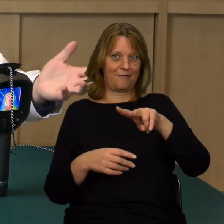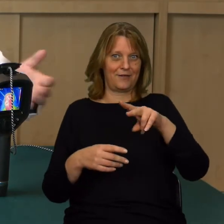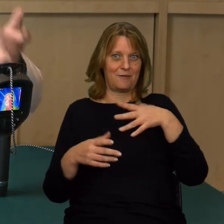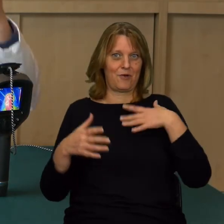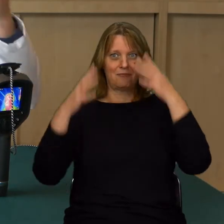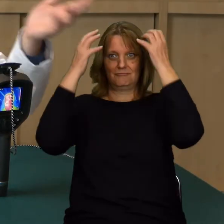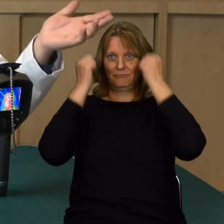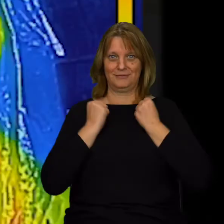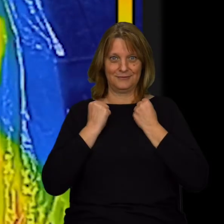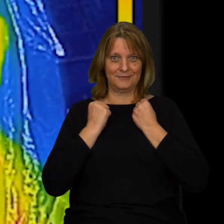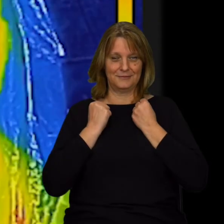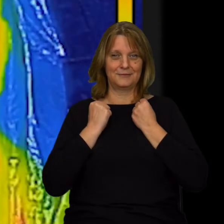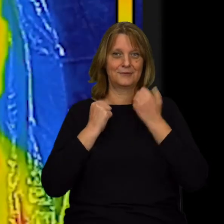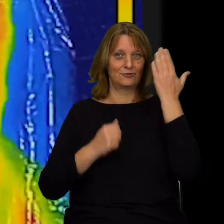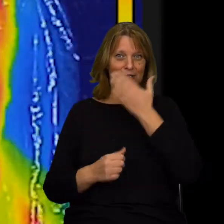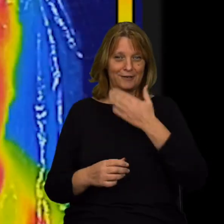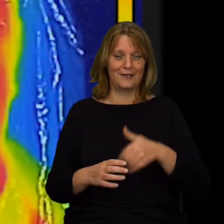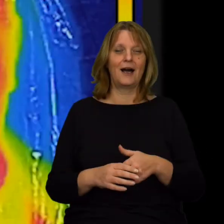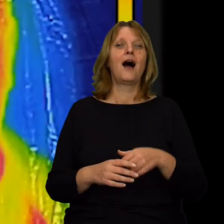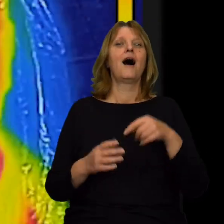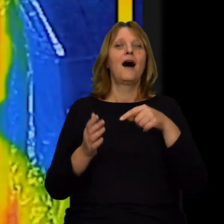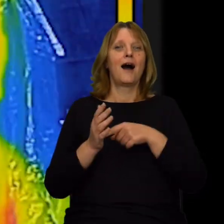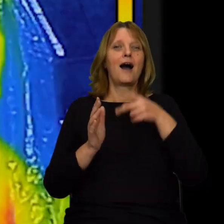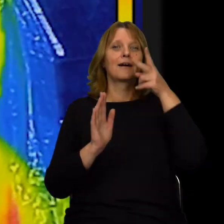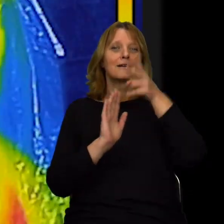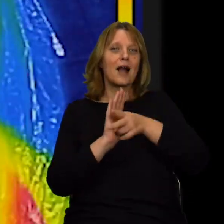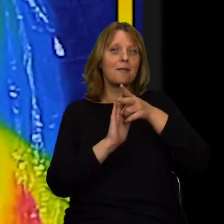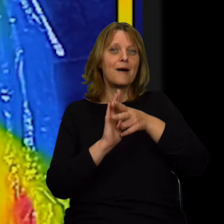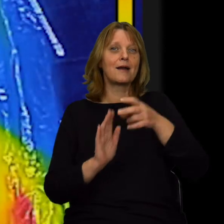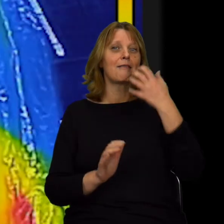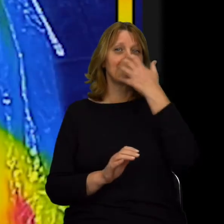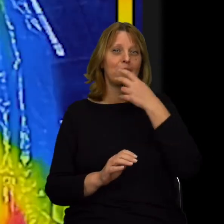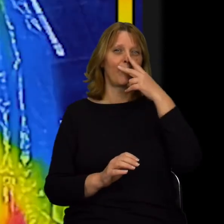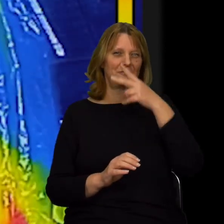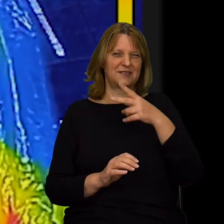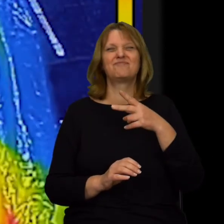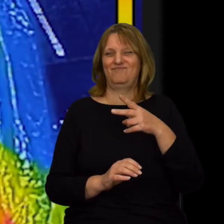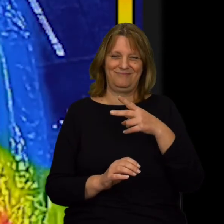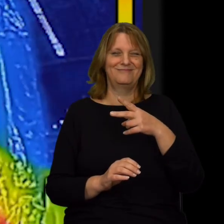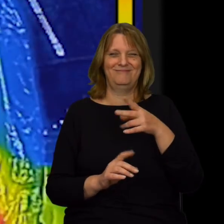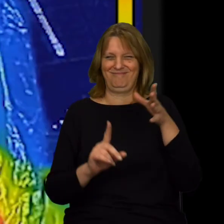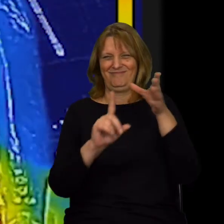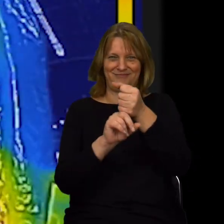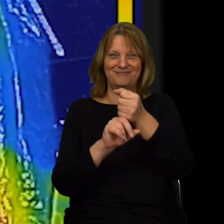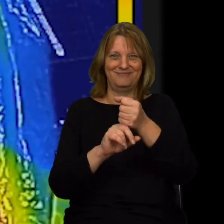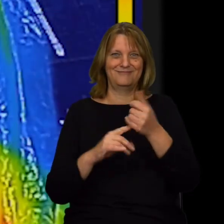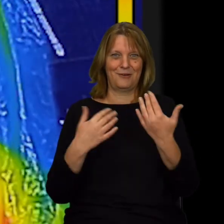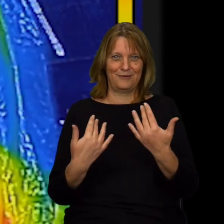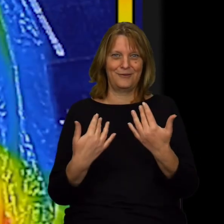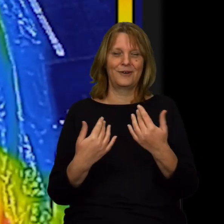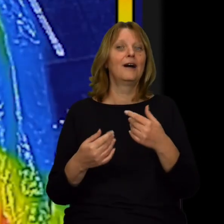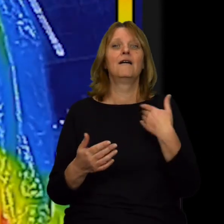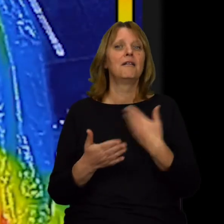nie widzi, bo się schowała za workiem czarnym. Jednak kamera termowizyjna wciąż mnie rozpoznaje.